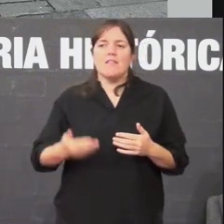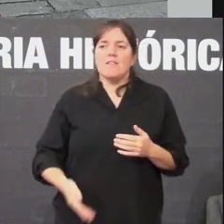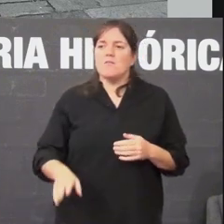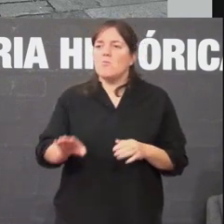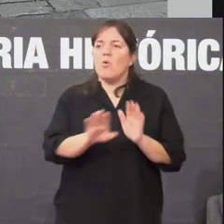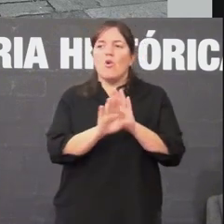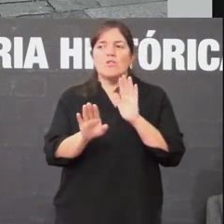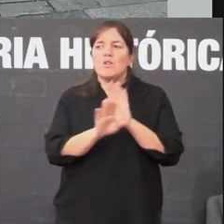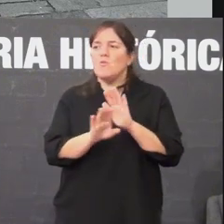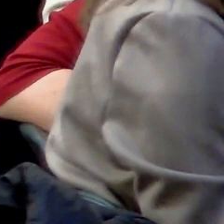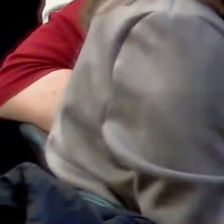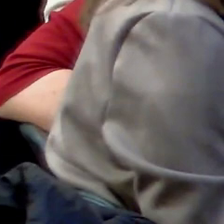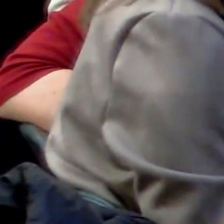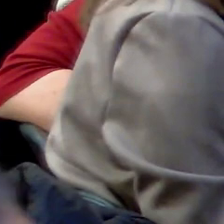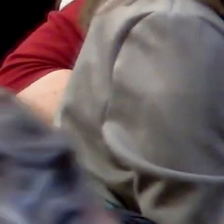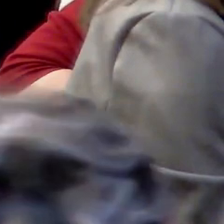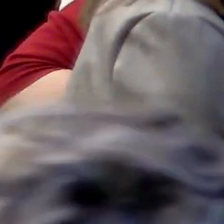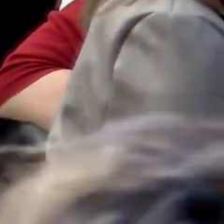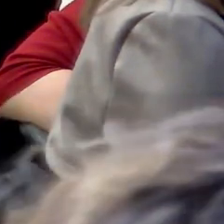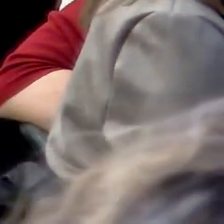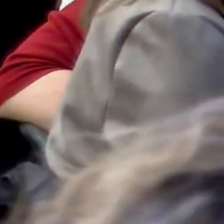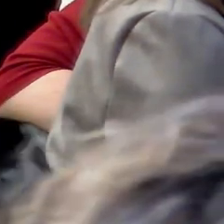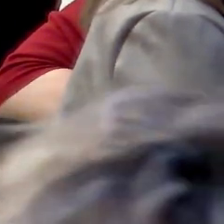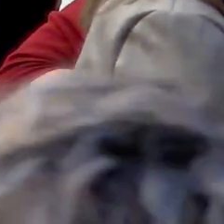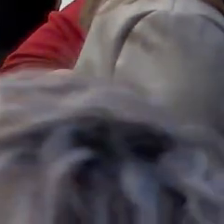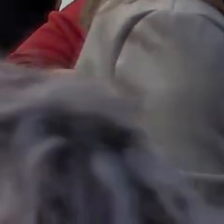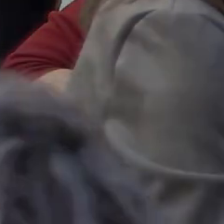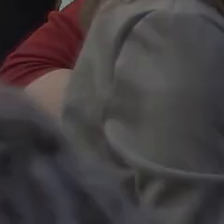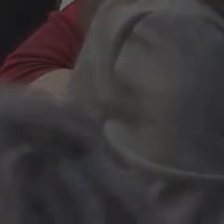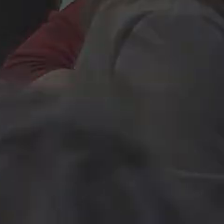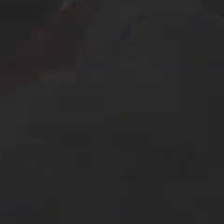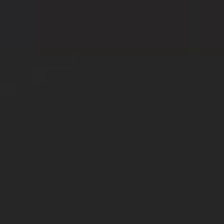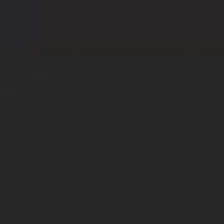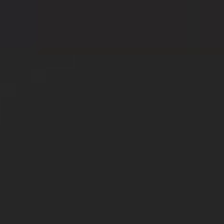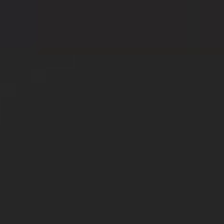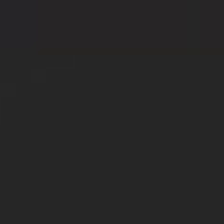continuemos nesta batalla. Música Música